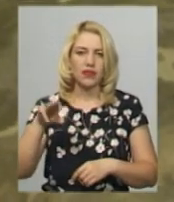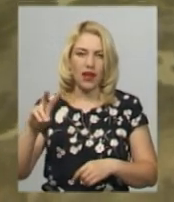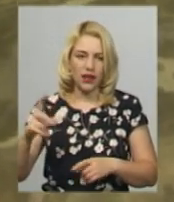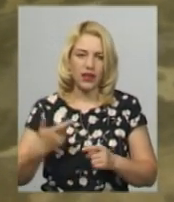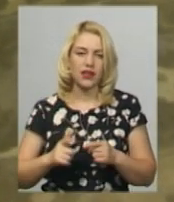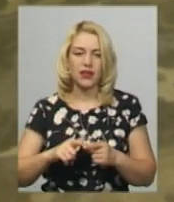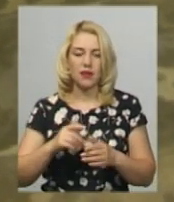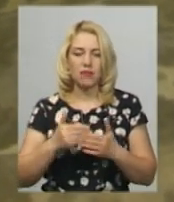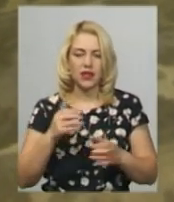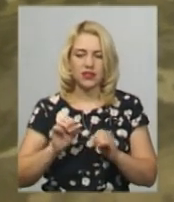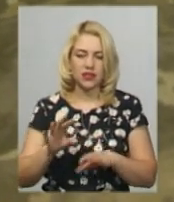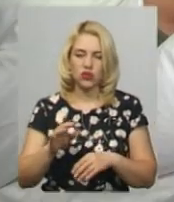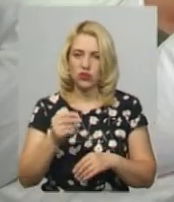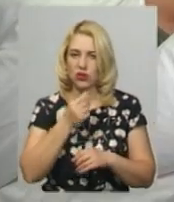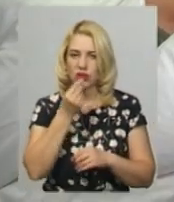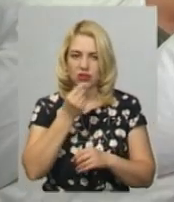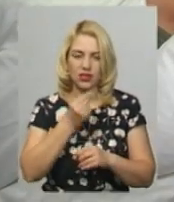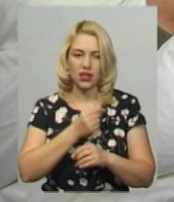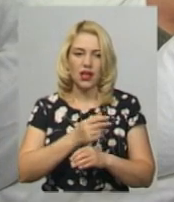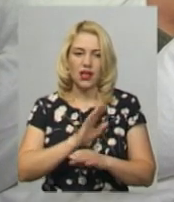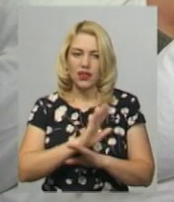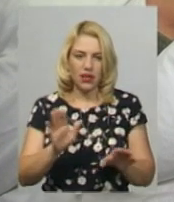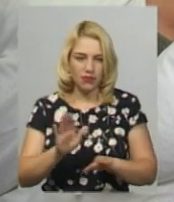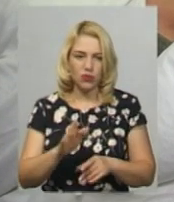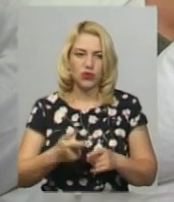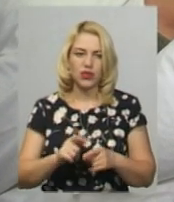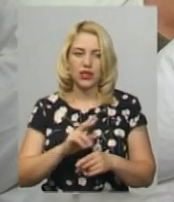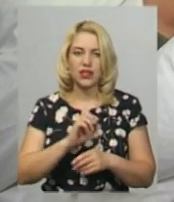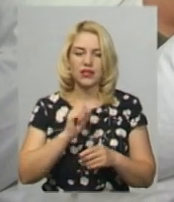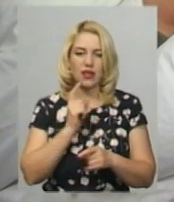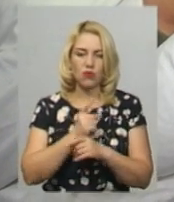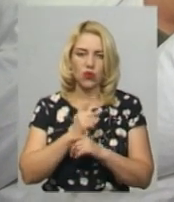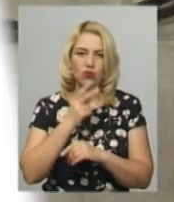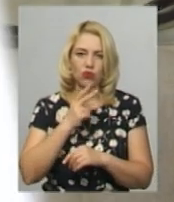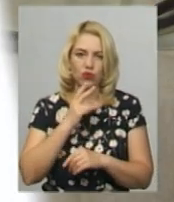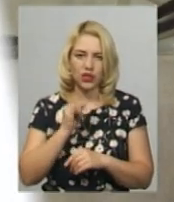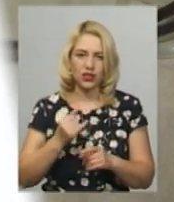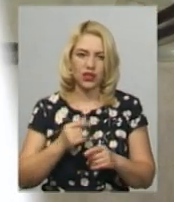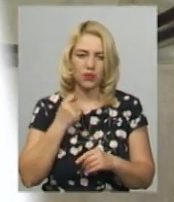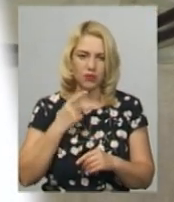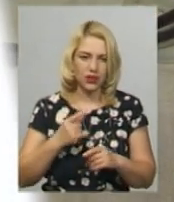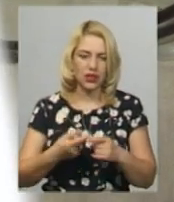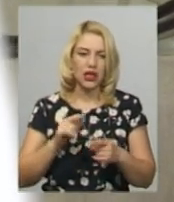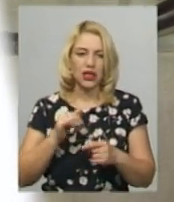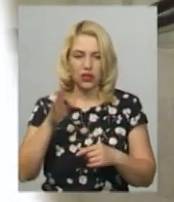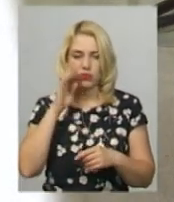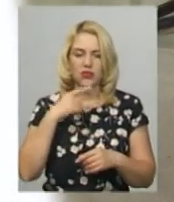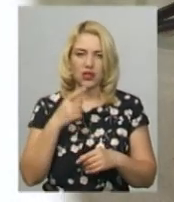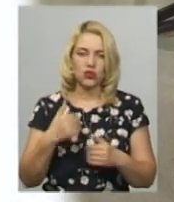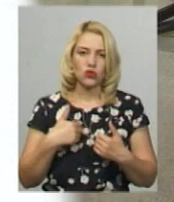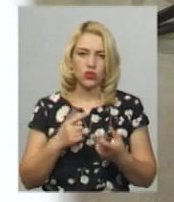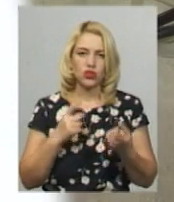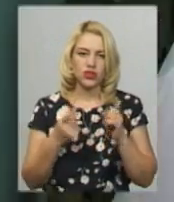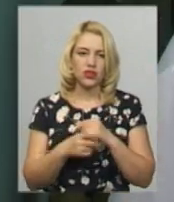курсанти не снідали. Заборонено за дві години та після процедури палити. Володимир Пальній кров здає п'яти. Хлопець каже, хоче